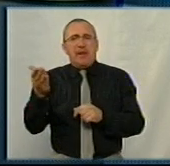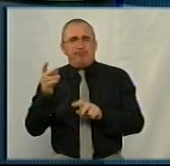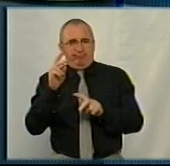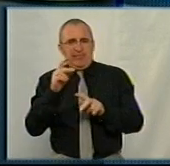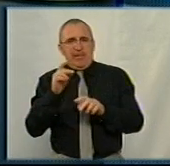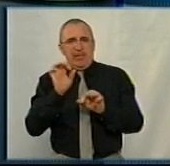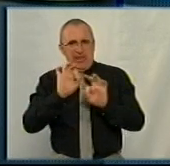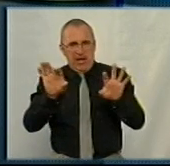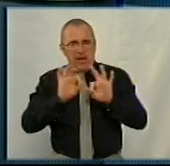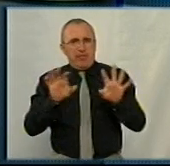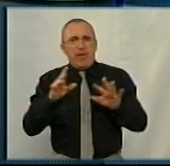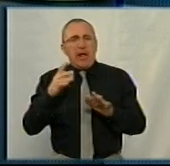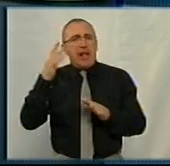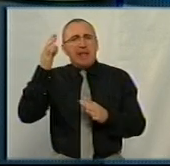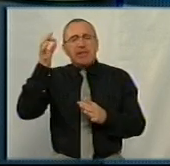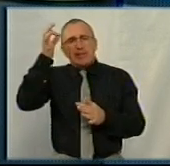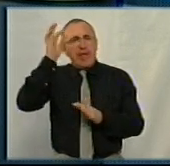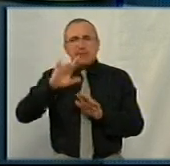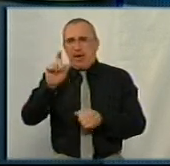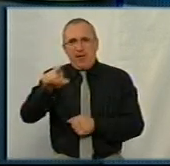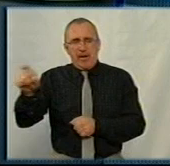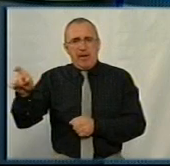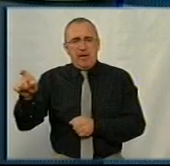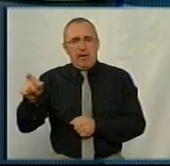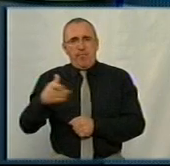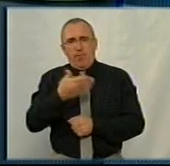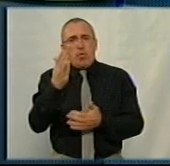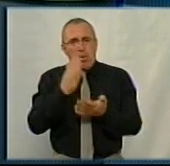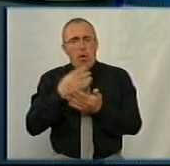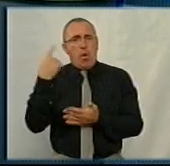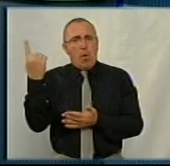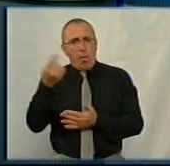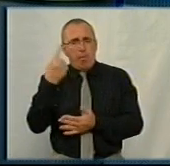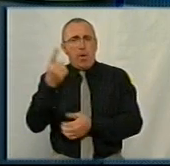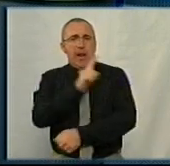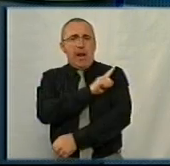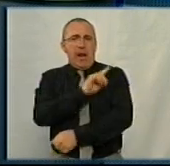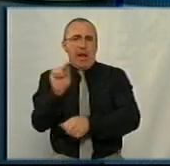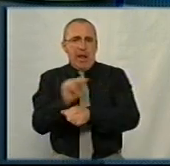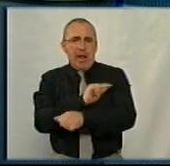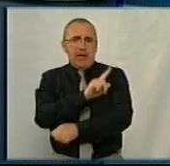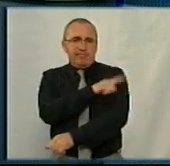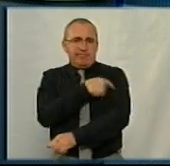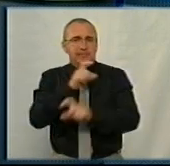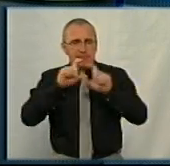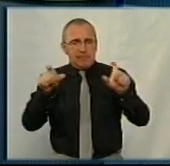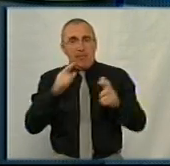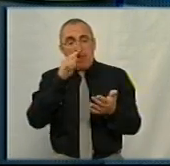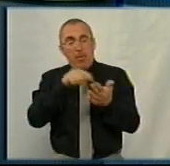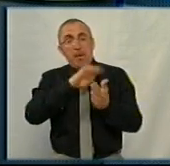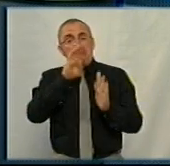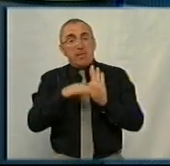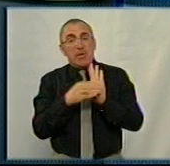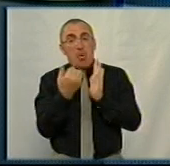про які не згадає пересічний мешканець області, але вони є обласними лікувальними закладами і підпадають в цю програму, якщо і